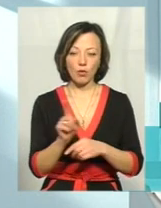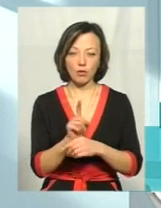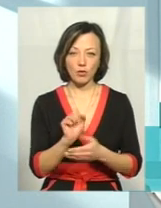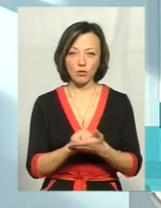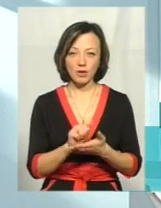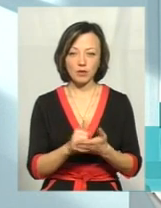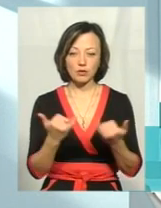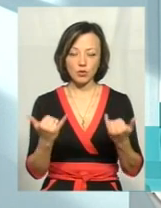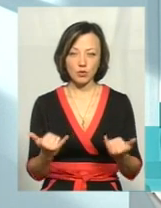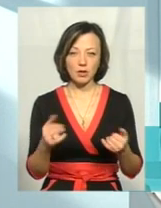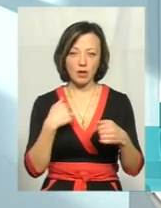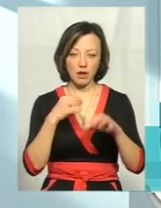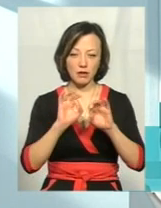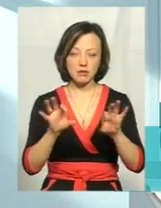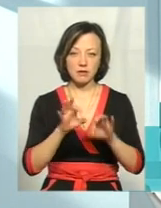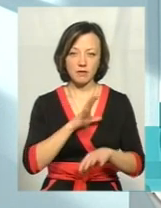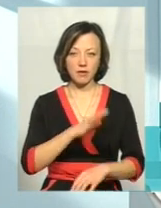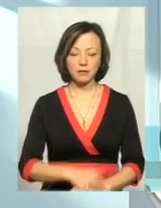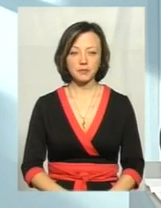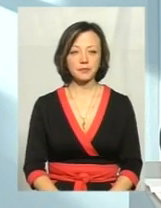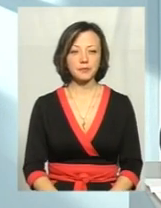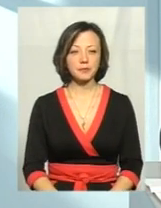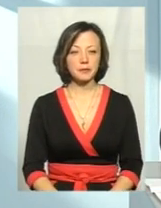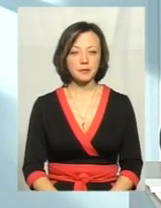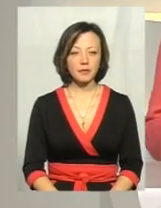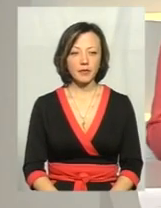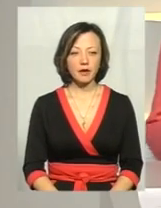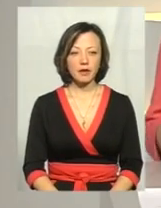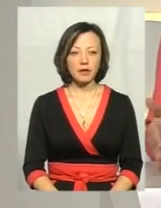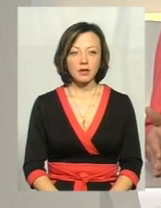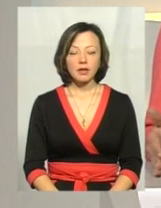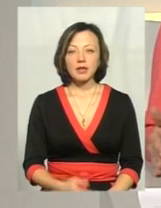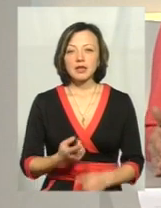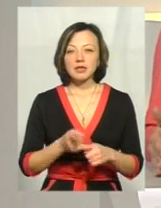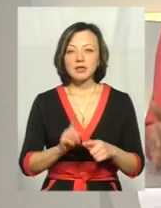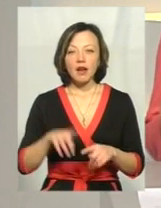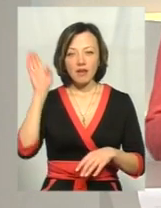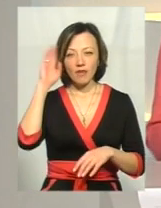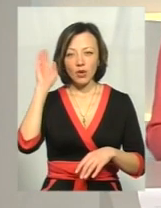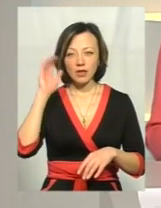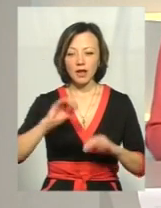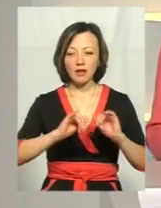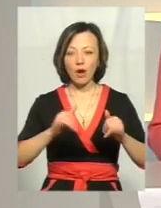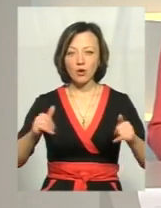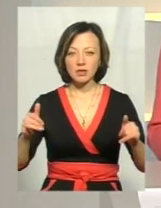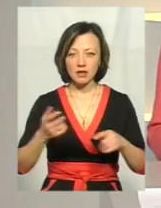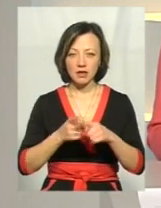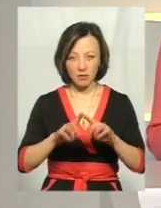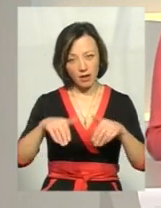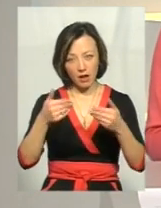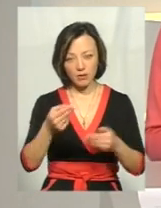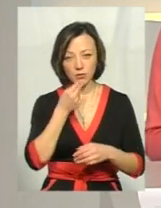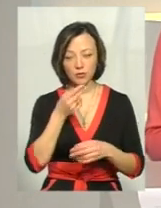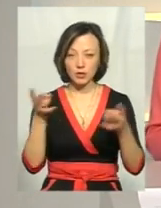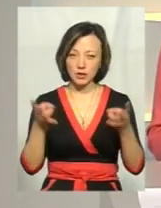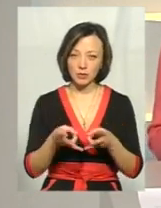документів, які ми сьогодні називали. Але все ж таки ця вода, яка в нас є на розлив так звана, так? Ви радите її споживати чи ні? Чи